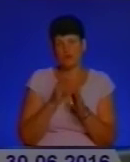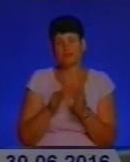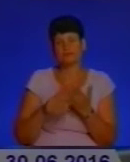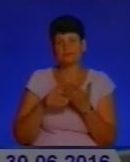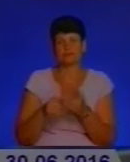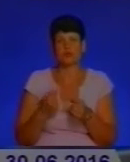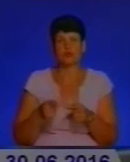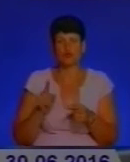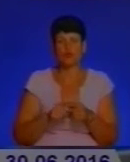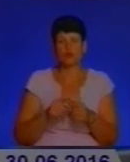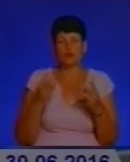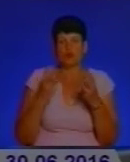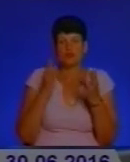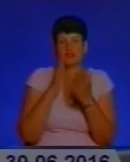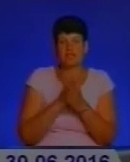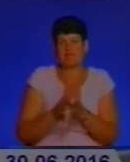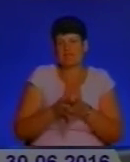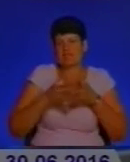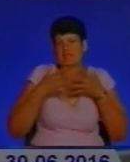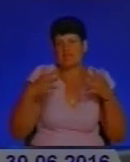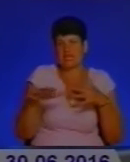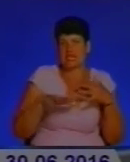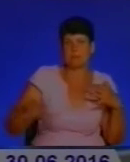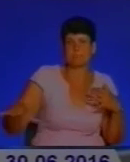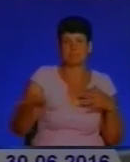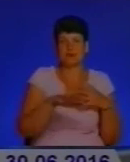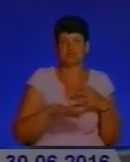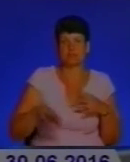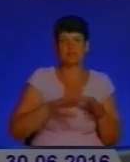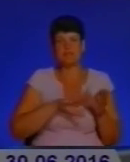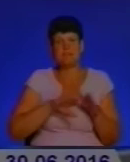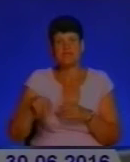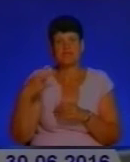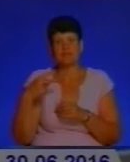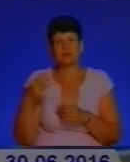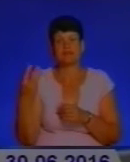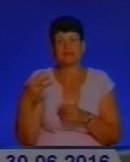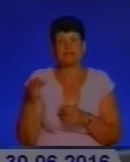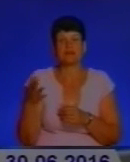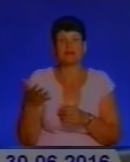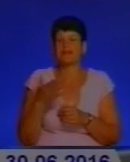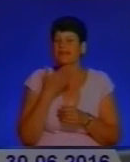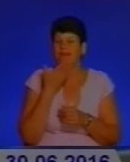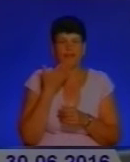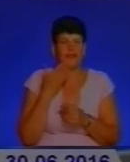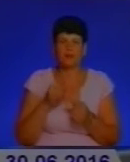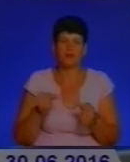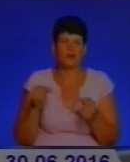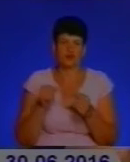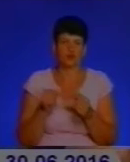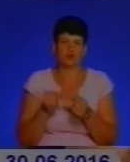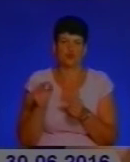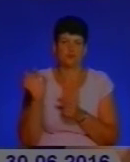пожежі набувають великих масштабів. Це приблизно після 20 градусів, після 30 градусів? Нема таких чітких температурних